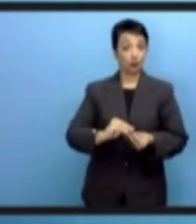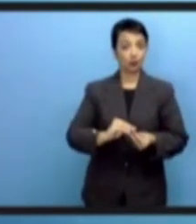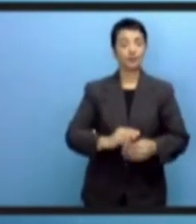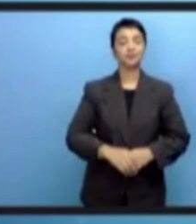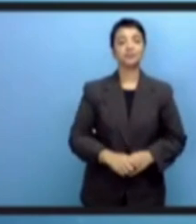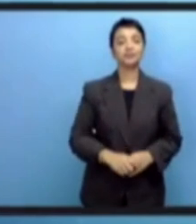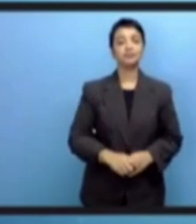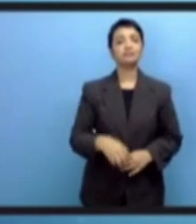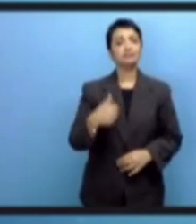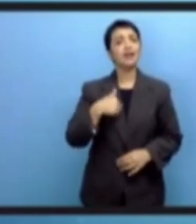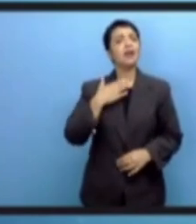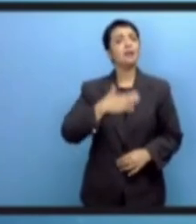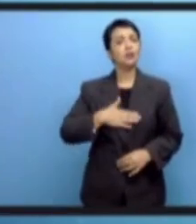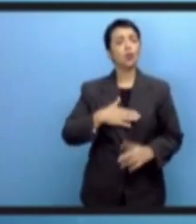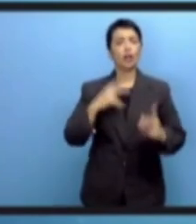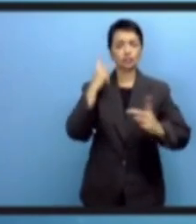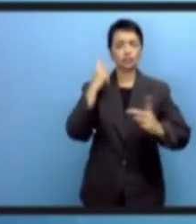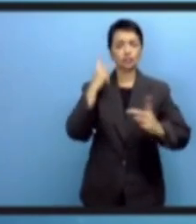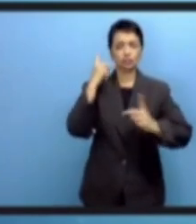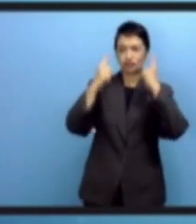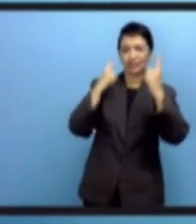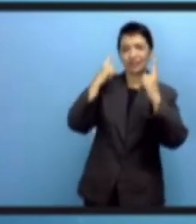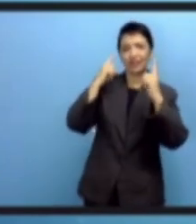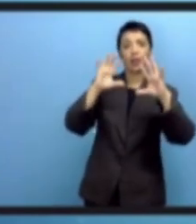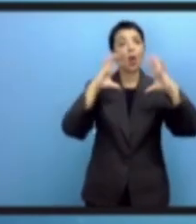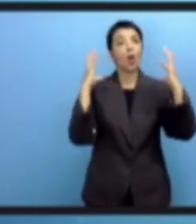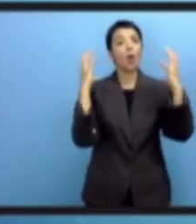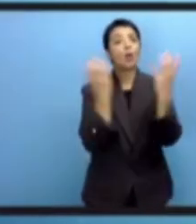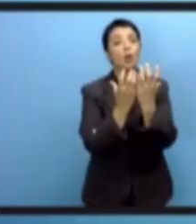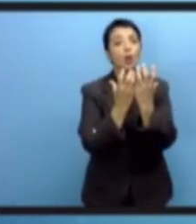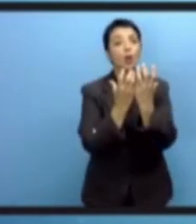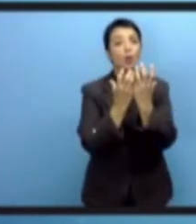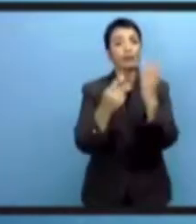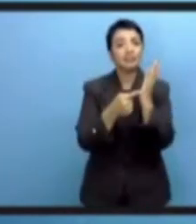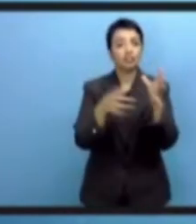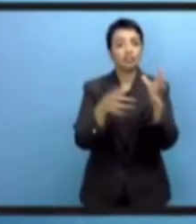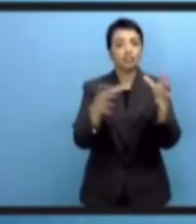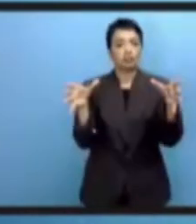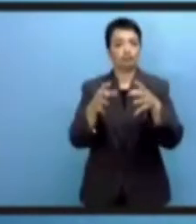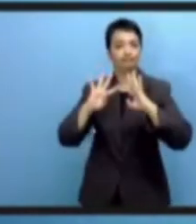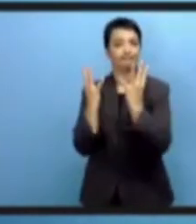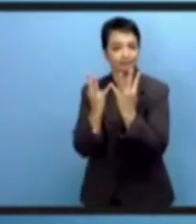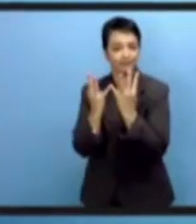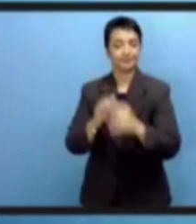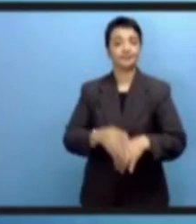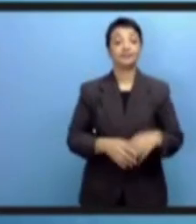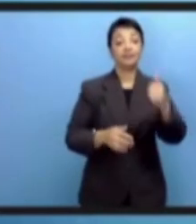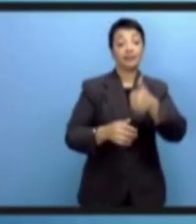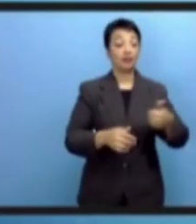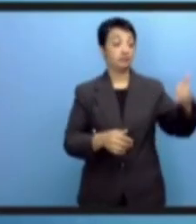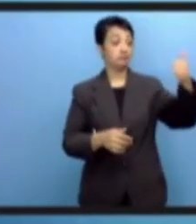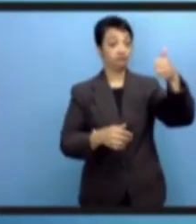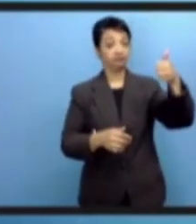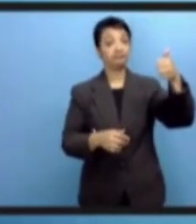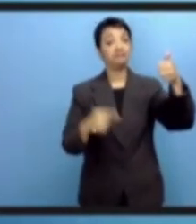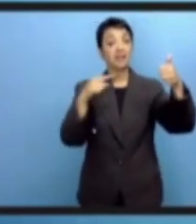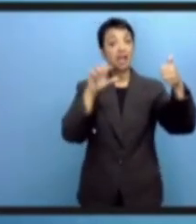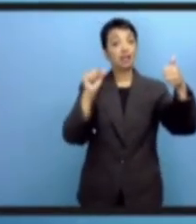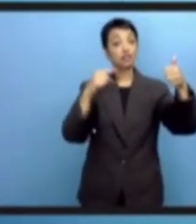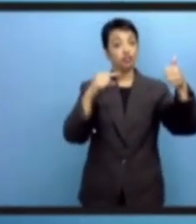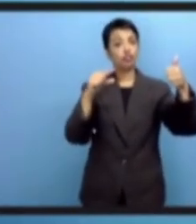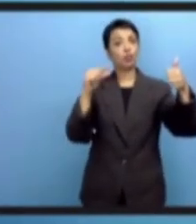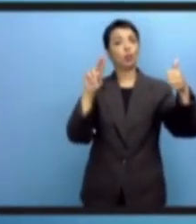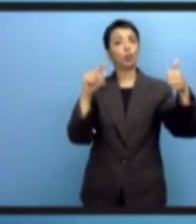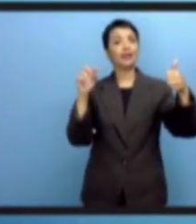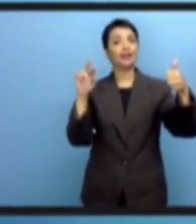обмен знаниями, навыками. И мы будем работать по этим трем приоритетным направлениям. И я хотел бы